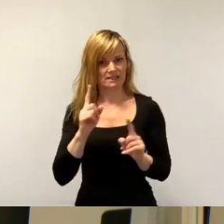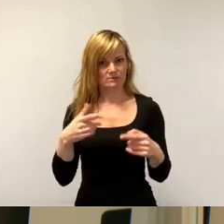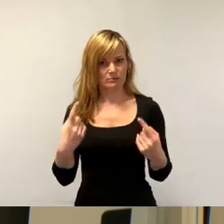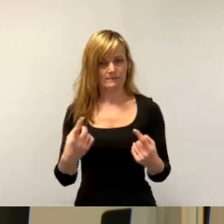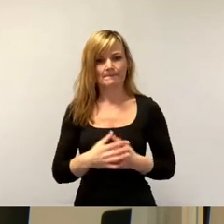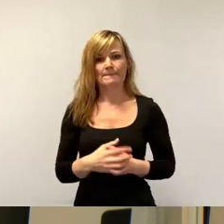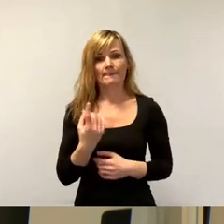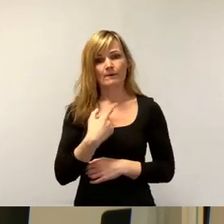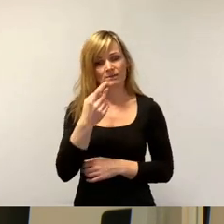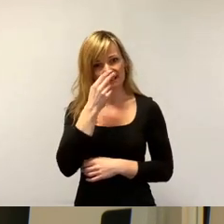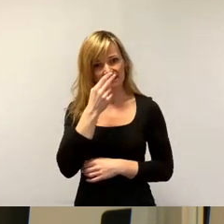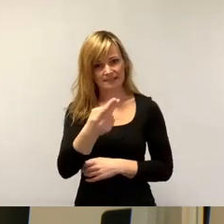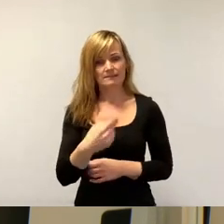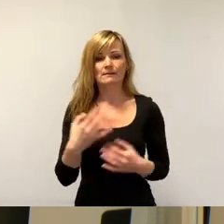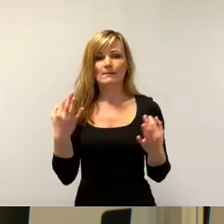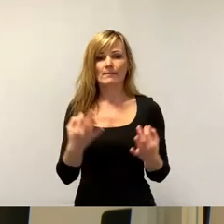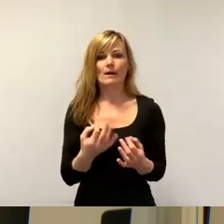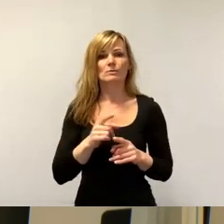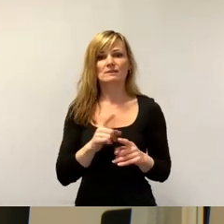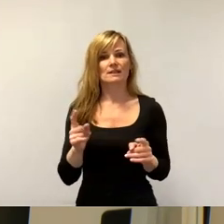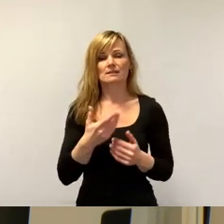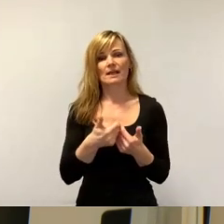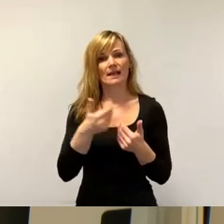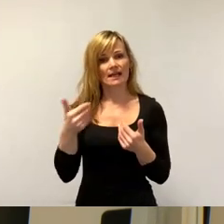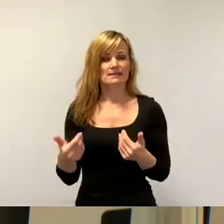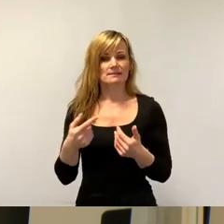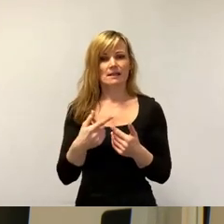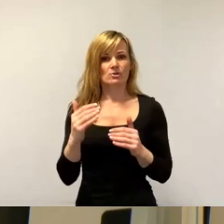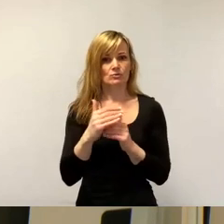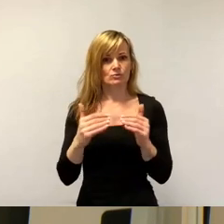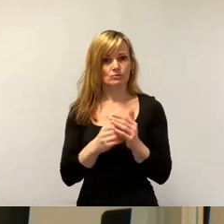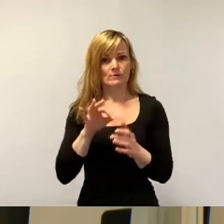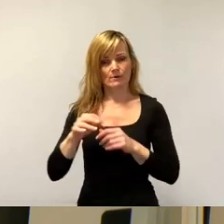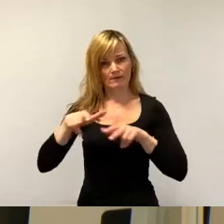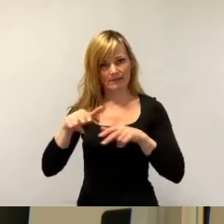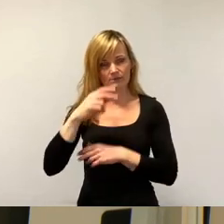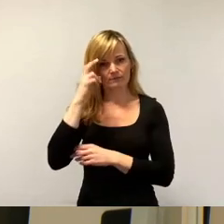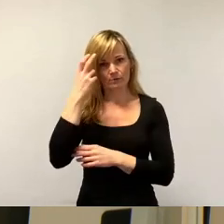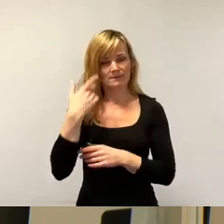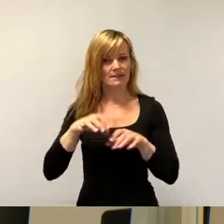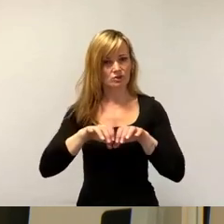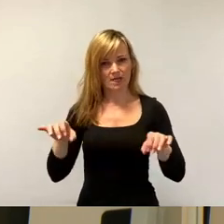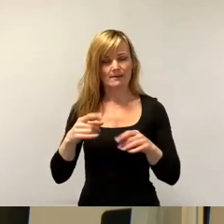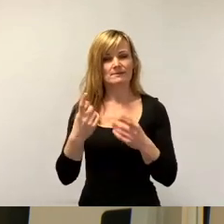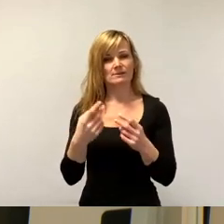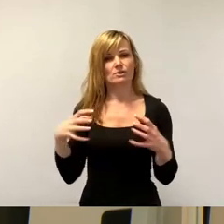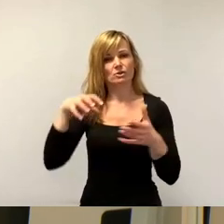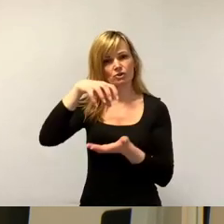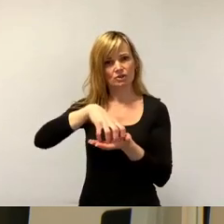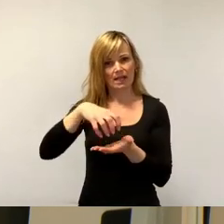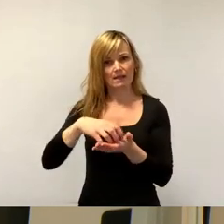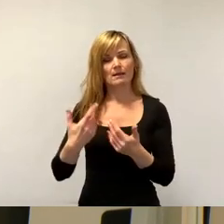unserer Sicht bedarf es auch keiner extra Strukturen der Verwaltung für diese Ansiedlung. Eine vernünftige Stabstelle, die die bestehenden Strukturen im Blick hat,